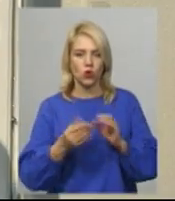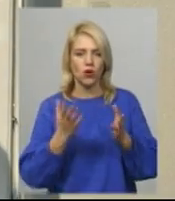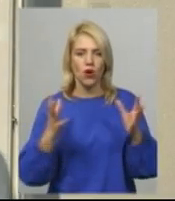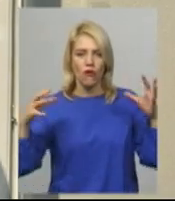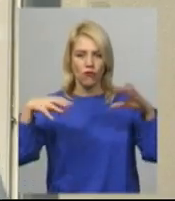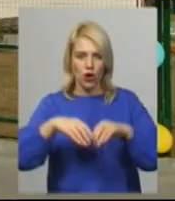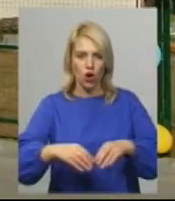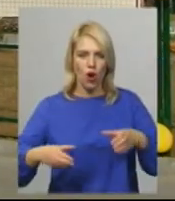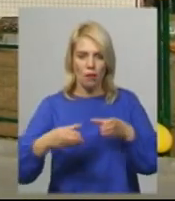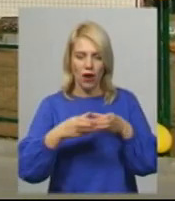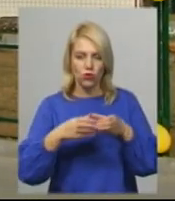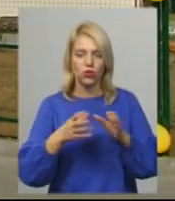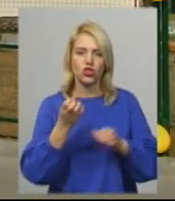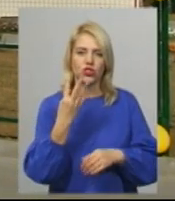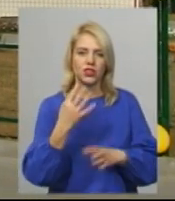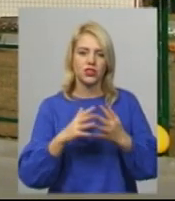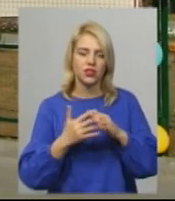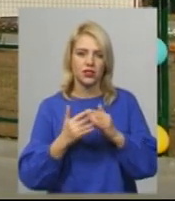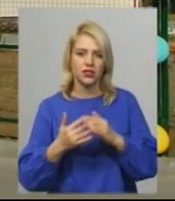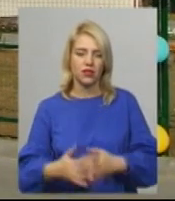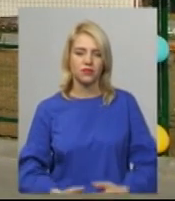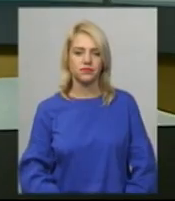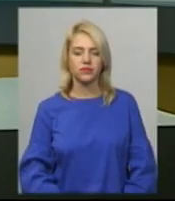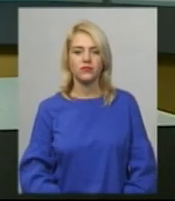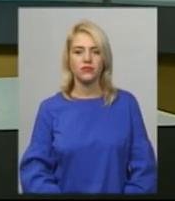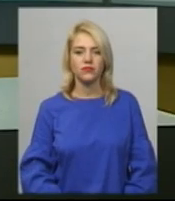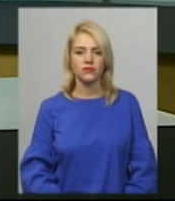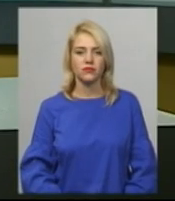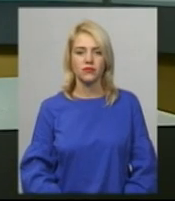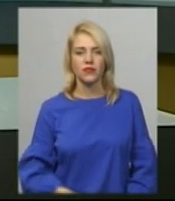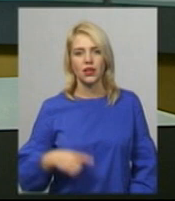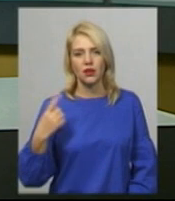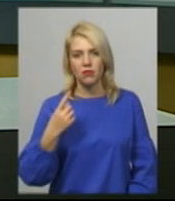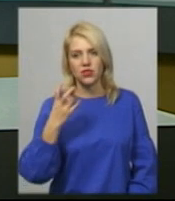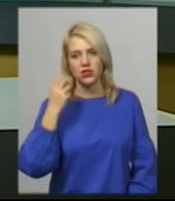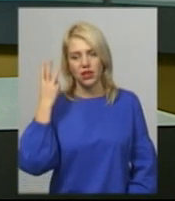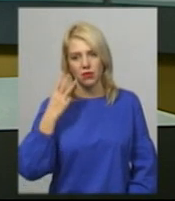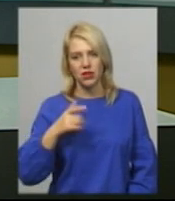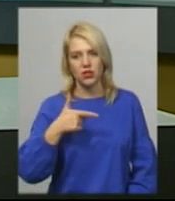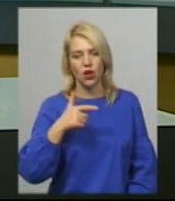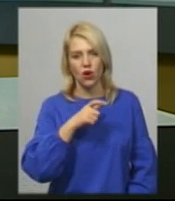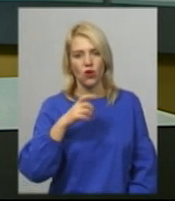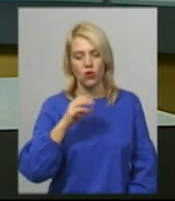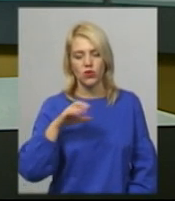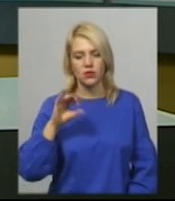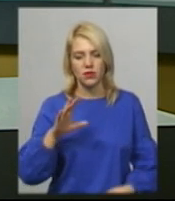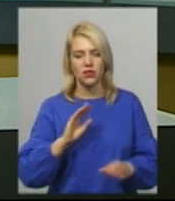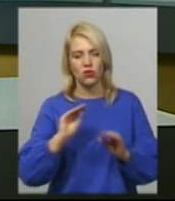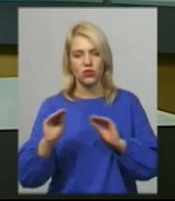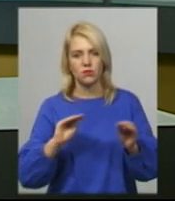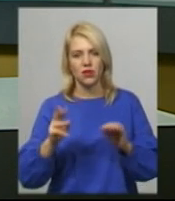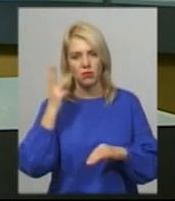Леся Боровець, Юрій Чорний. Новини на Суспільному. Хмельниччина. Перший на Хмельниччині хоспис розміститься у Хмельницькому